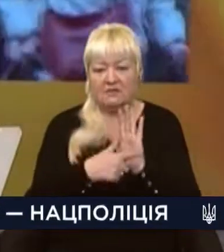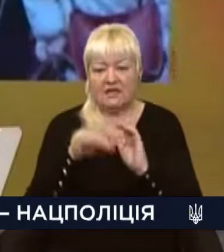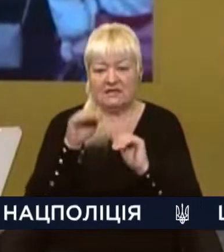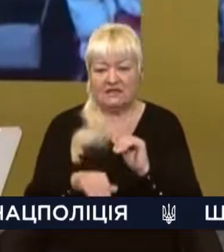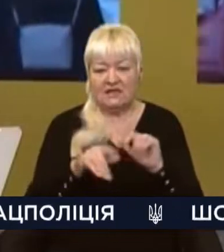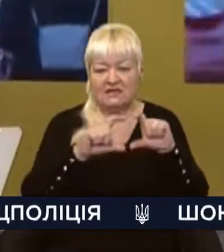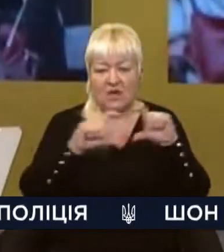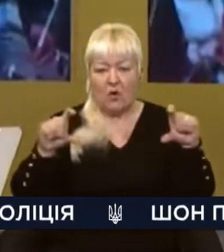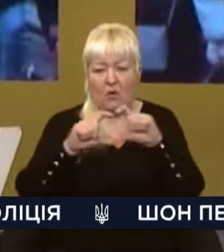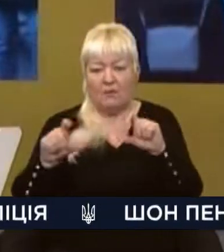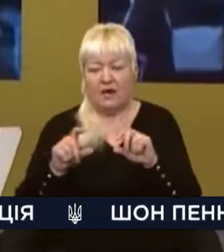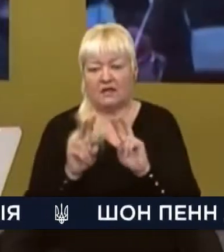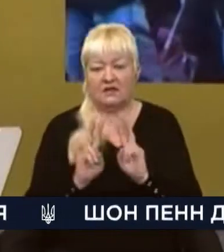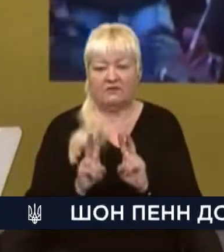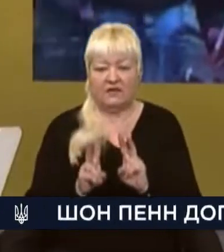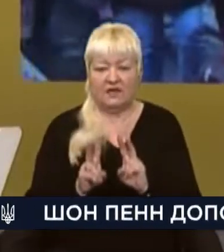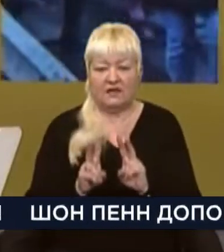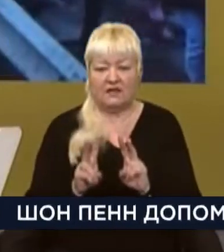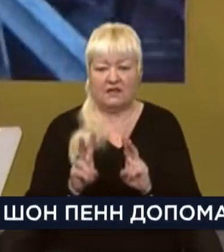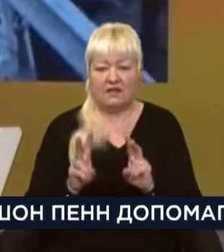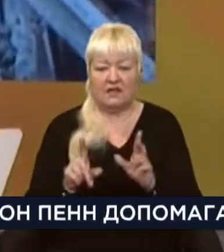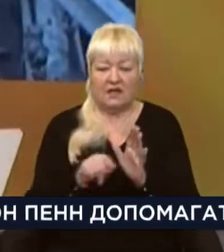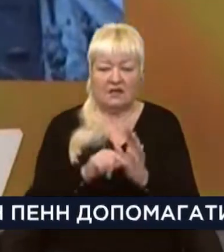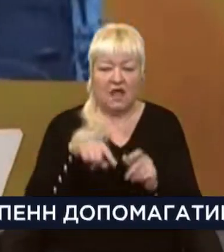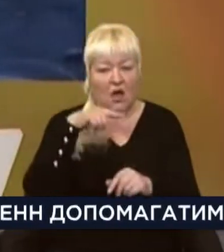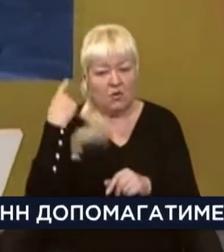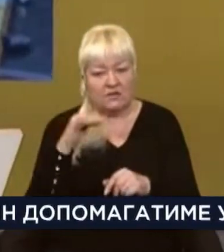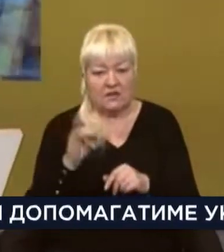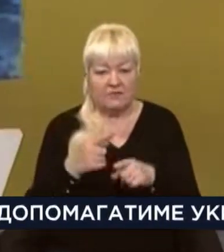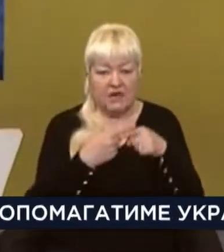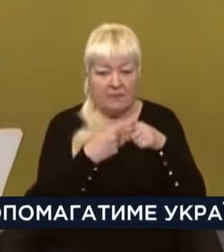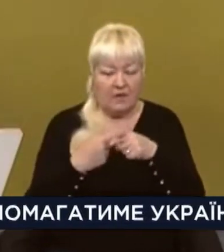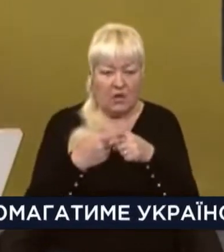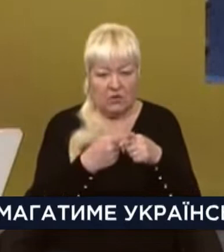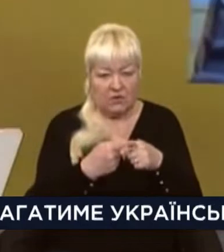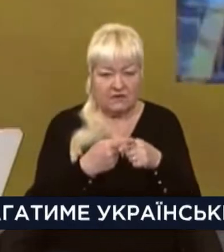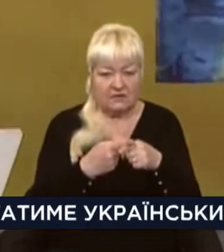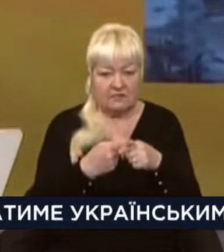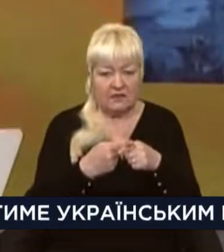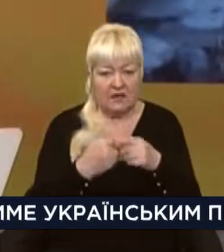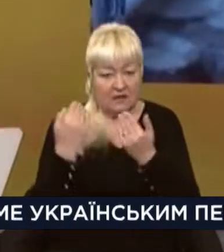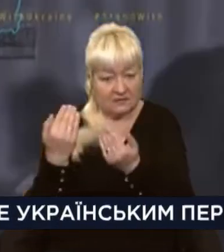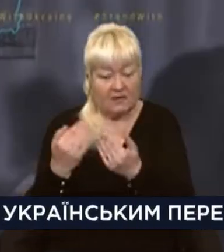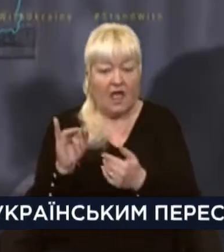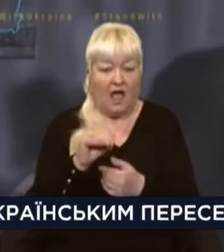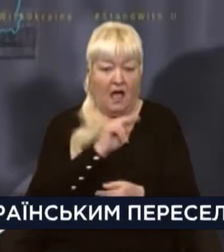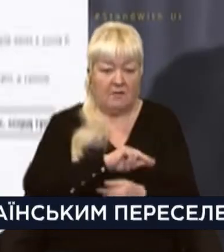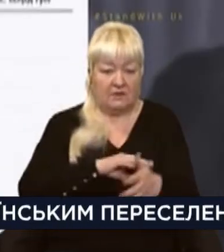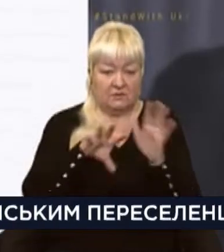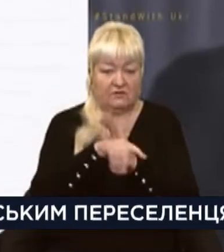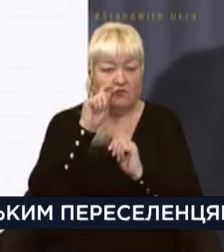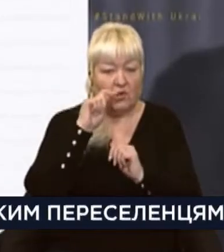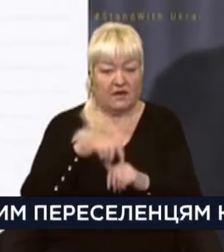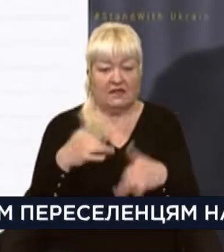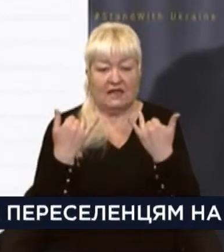компаній, які або належать росіянам, або білорусам, але працюють в Україні. Відтепер в карці